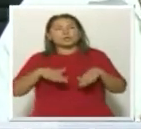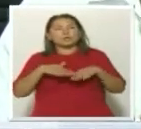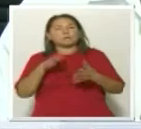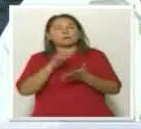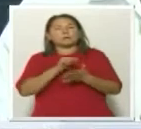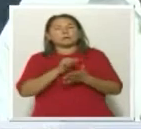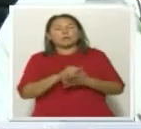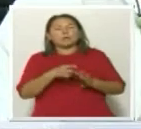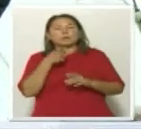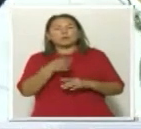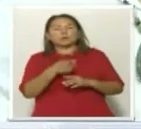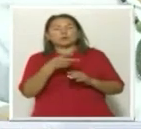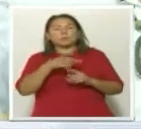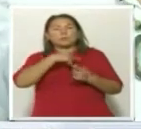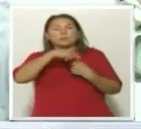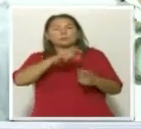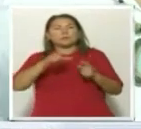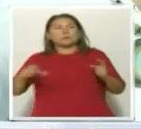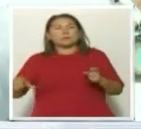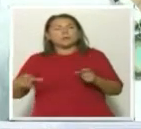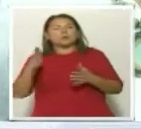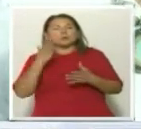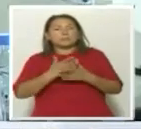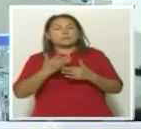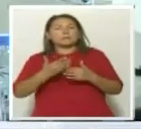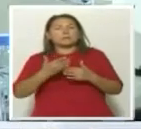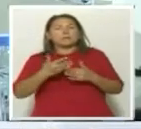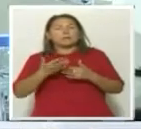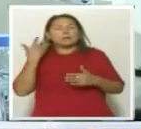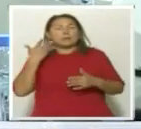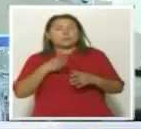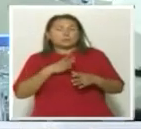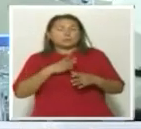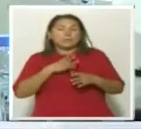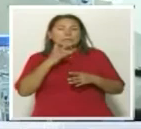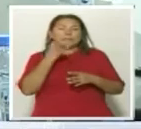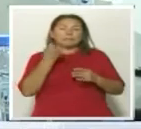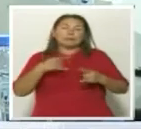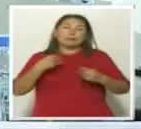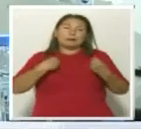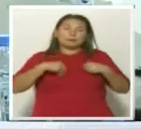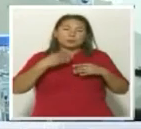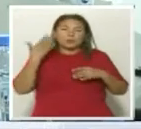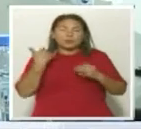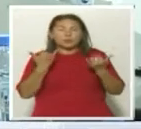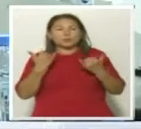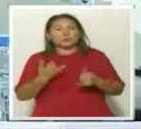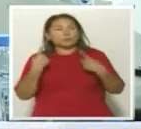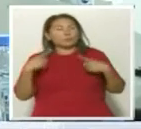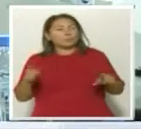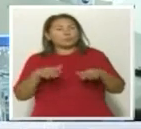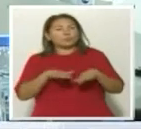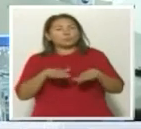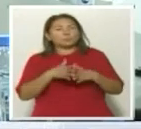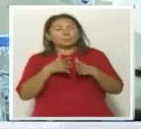занимаются около тысячи предпринимательниц. Но если раньше был перекос в сторону национальной одежды и корпе, то сейчас все